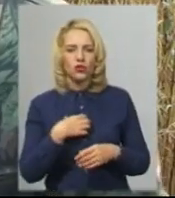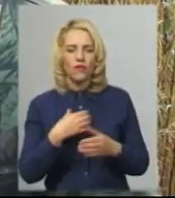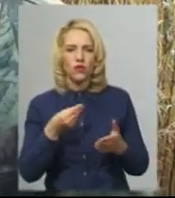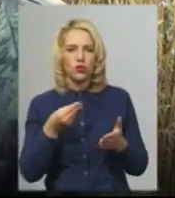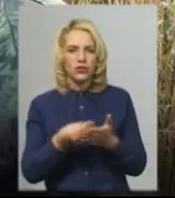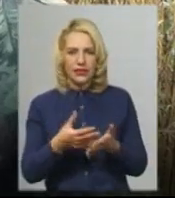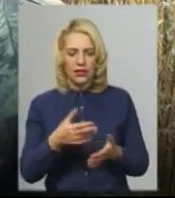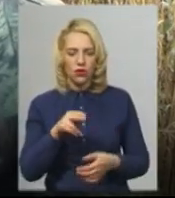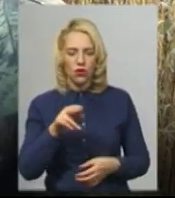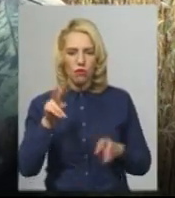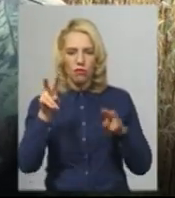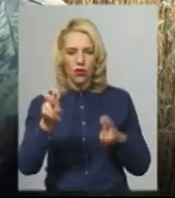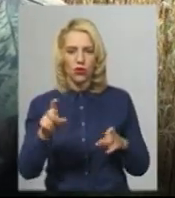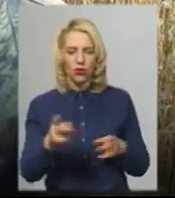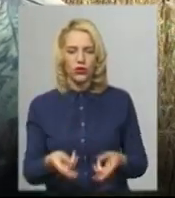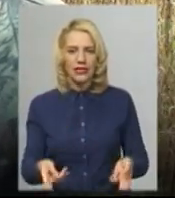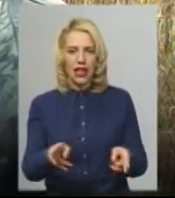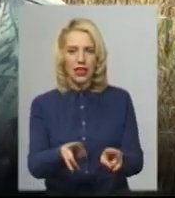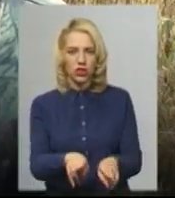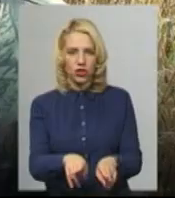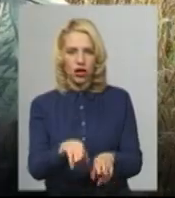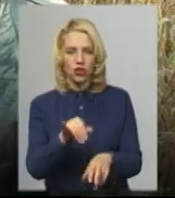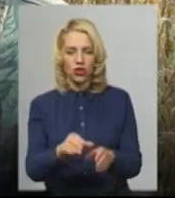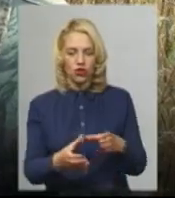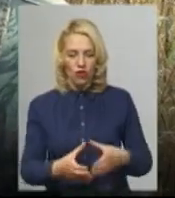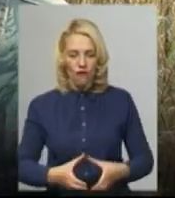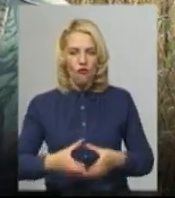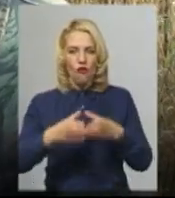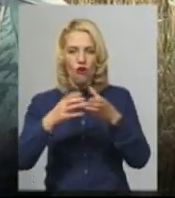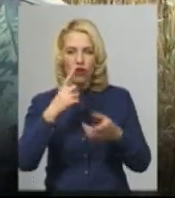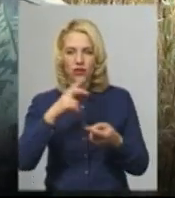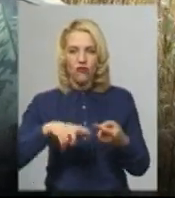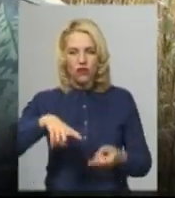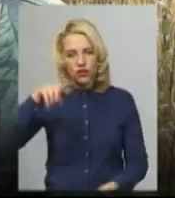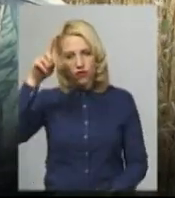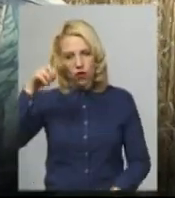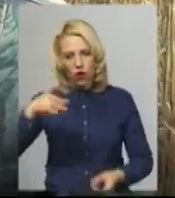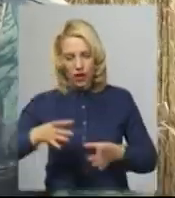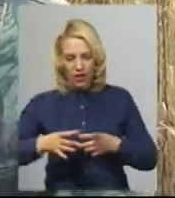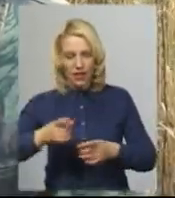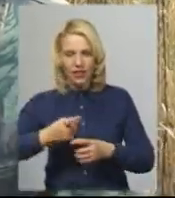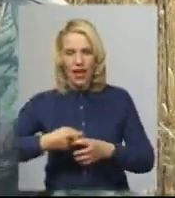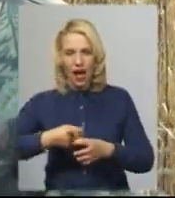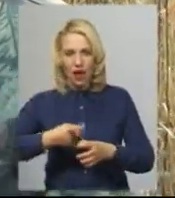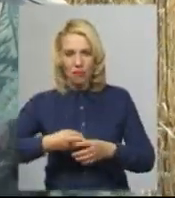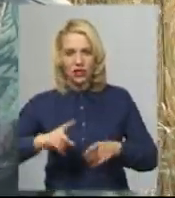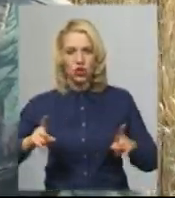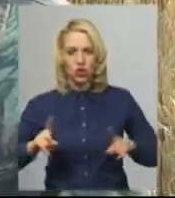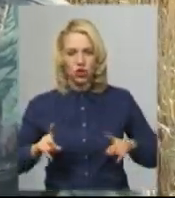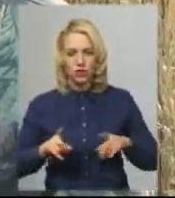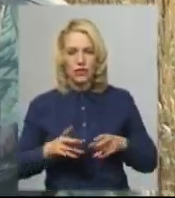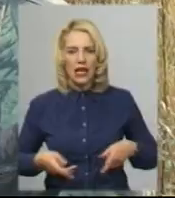щоб не брали і ствол, і висота, і діаметр, все було відповідно. Тобто залишають